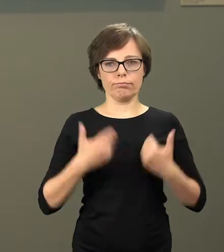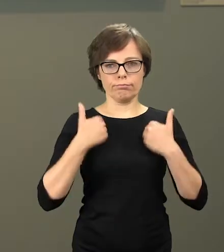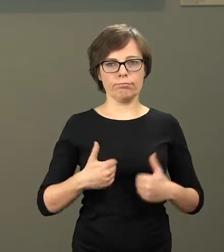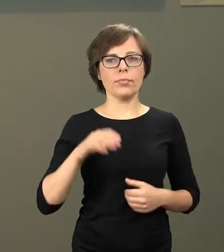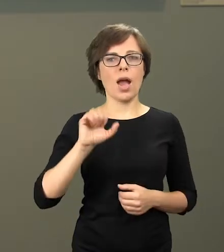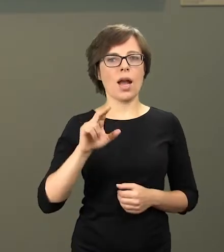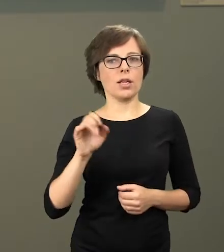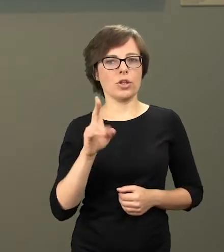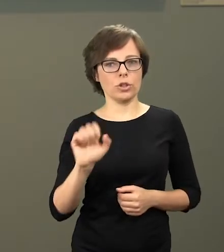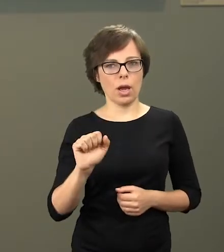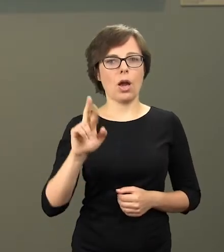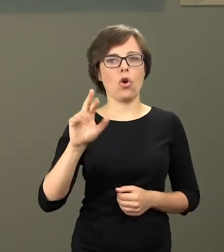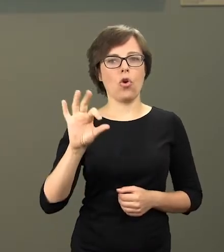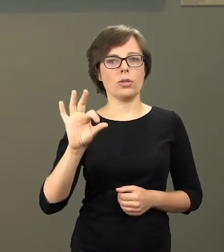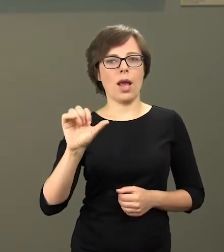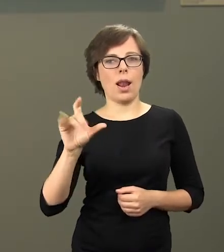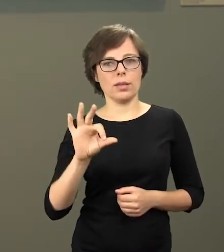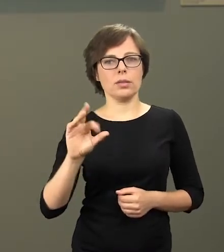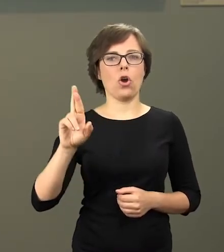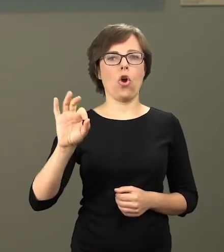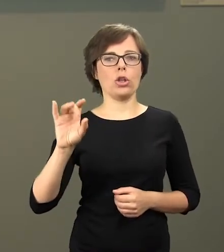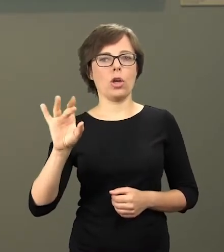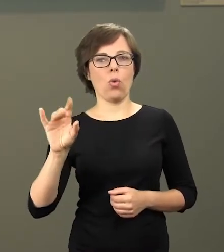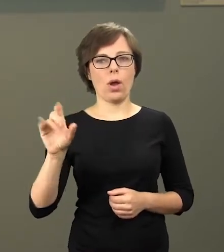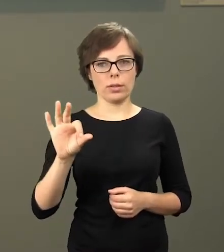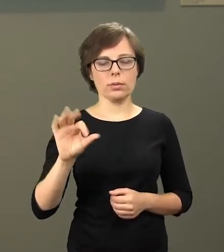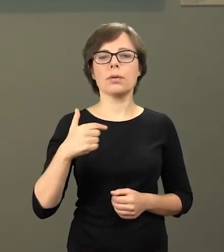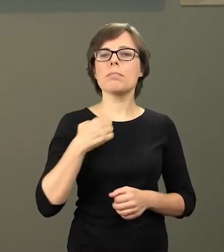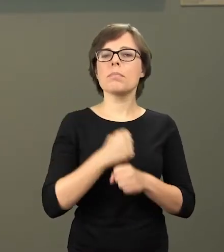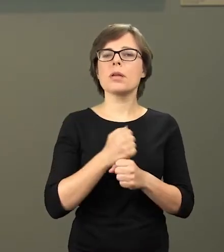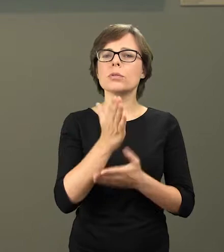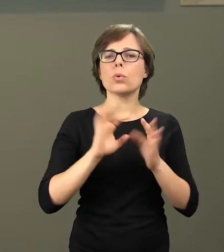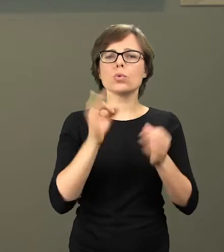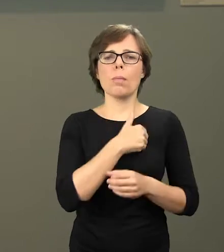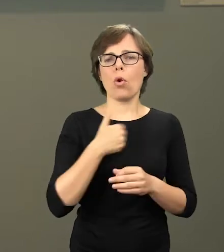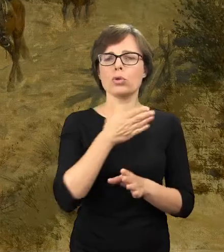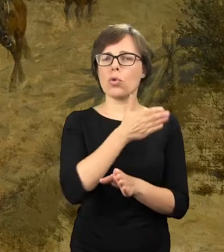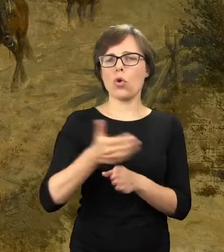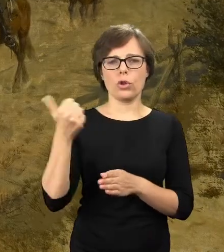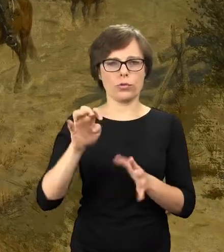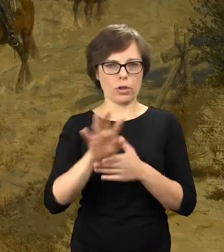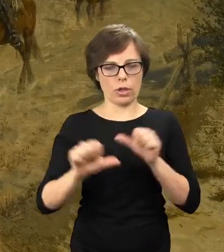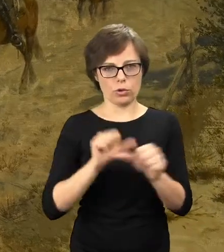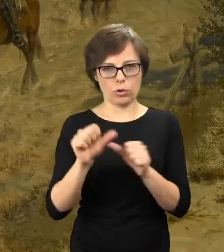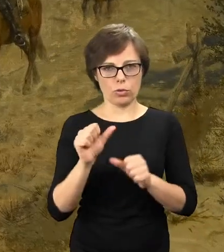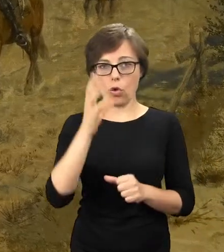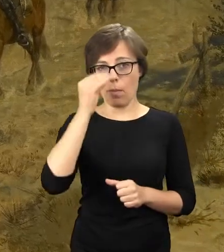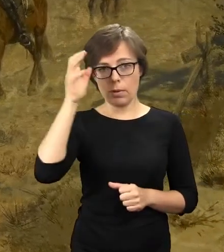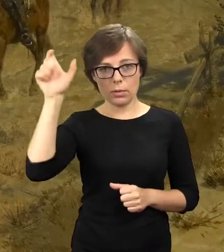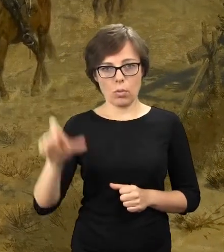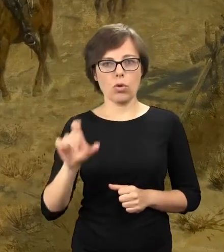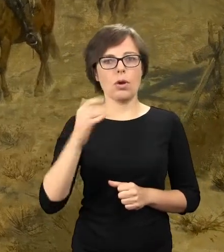Agnieszka Rosales-Rodriguez, Zbiory Sztuki Polskiej do 1914 roku. Obraz Maksymiliana